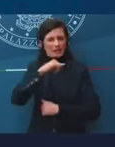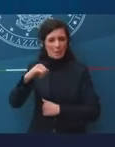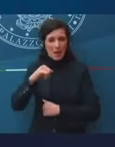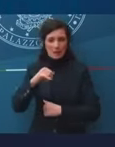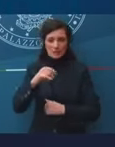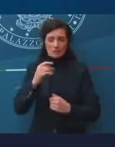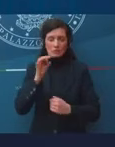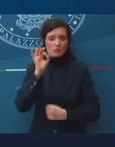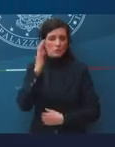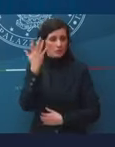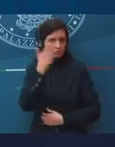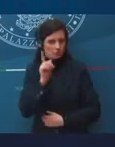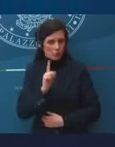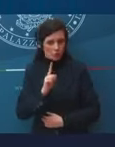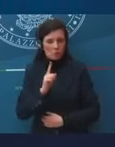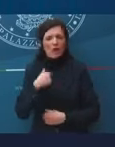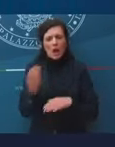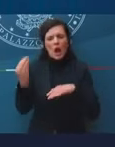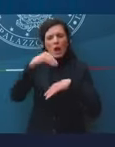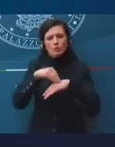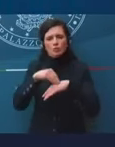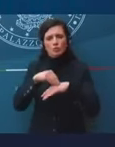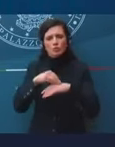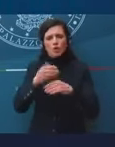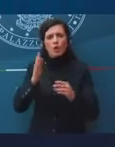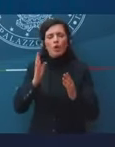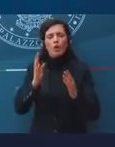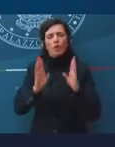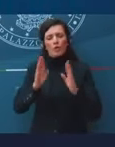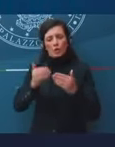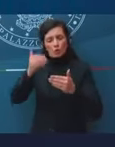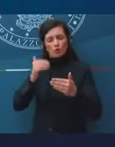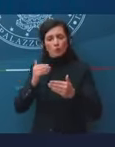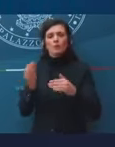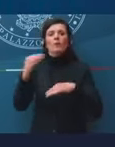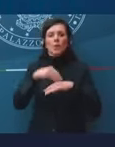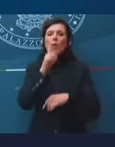aggiunto un miliardo e mezzo al precedente stanziamento di un miliardo.